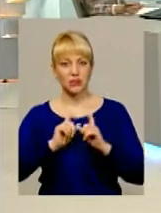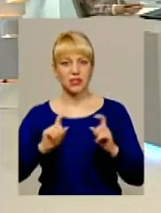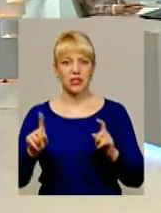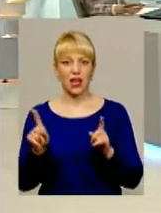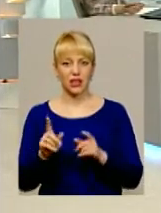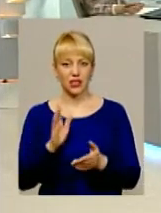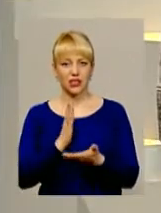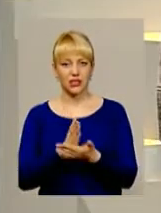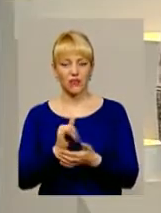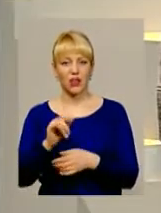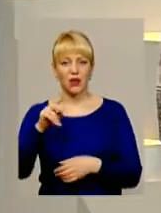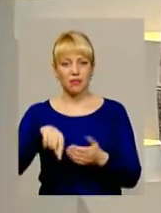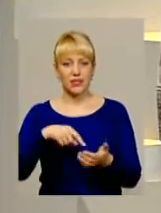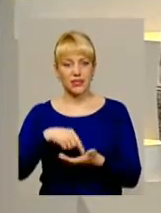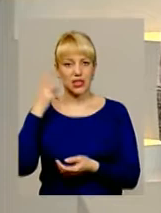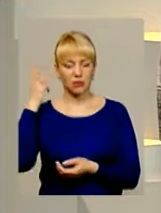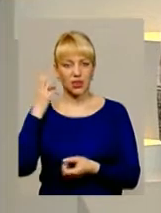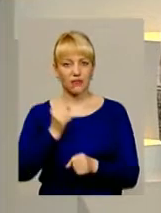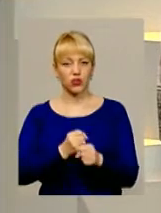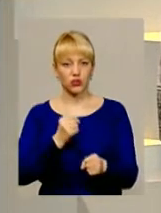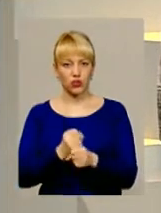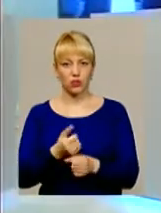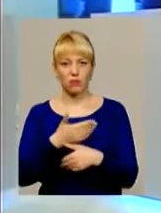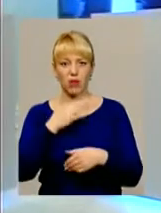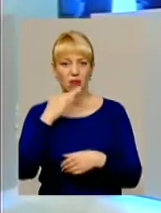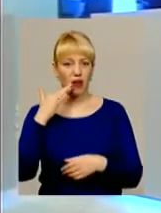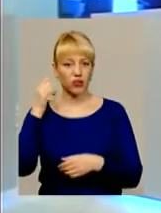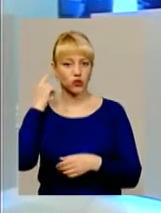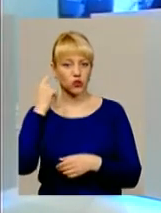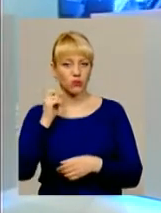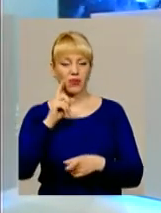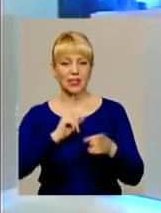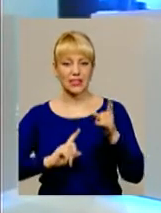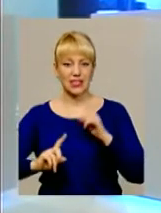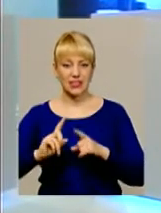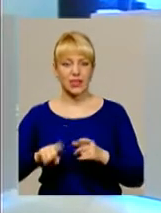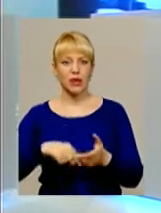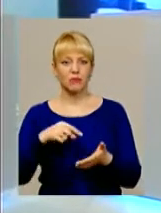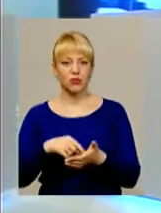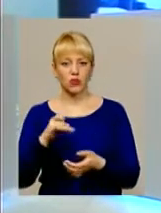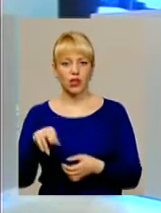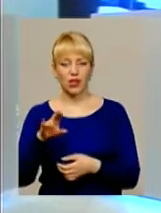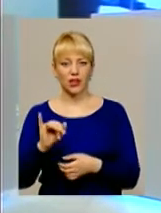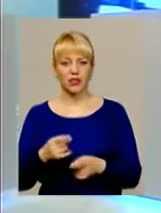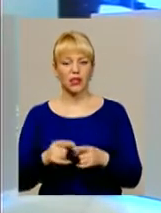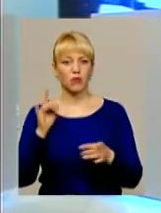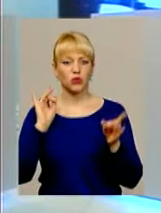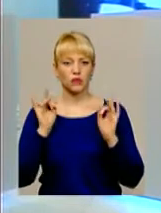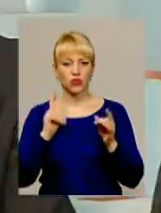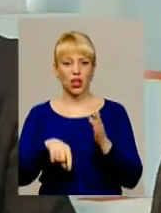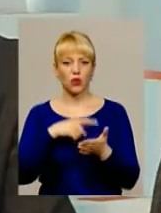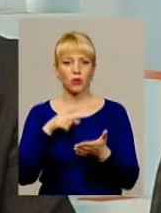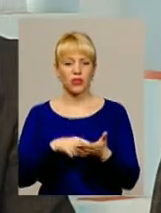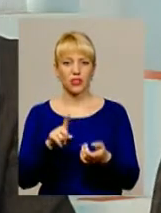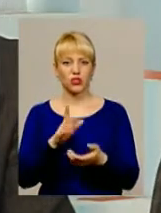розміщені в місті Хмельницькому, функціонують. Ми багато чуємо на сесії міської ради, прозвучало питання, що